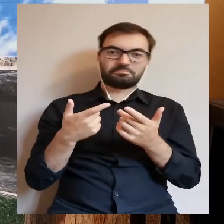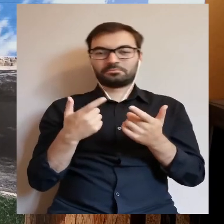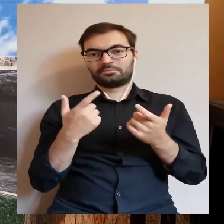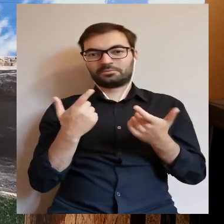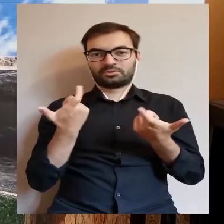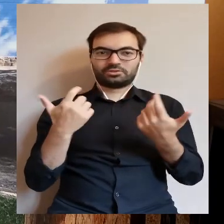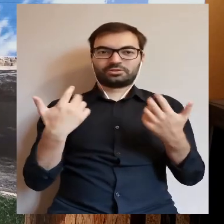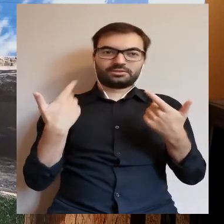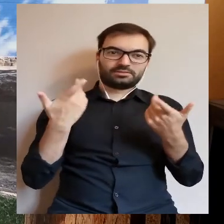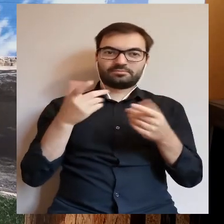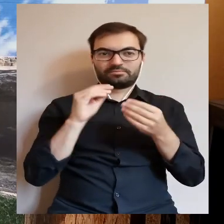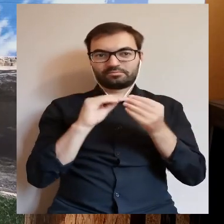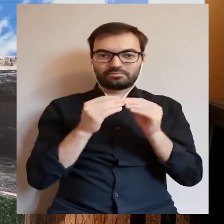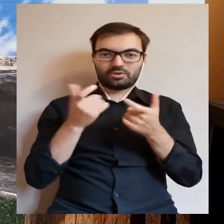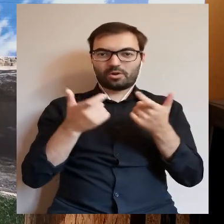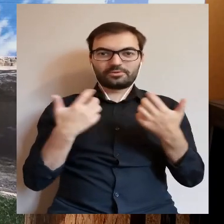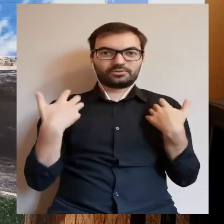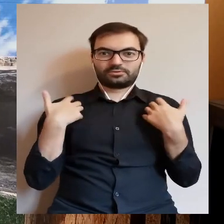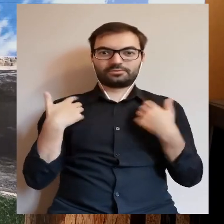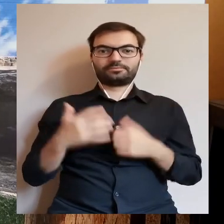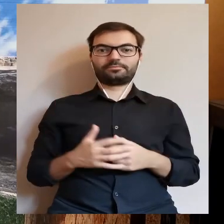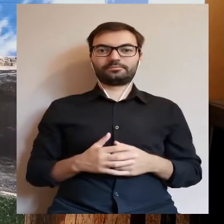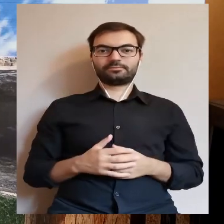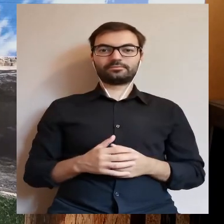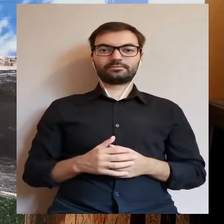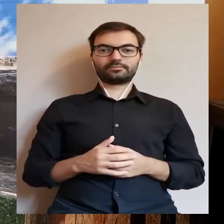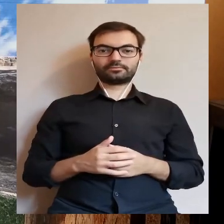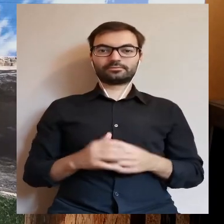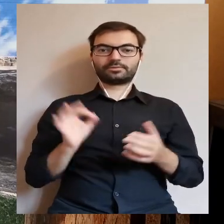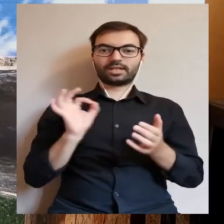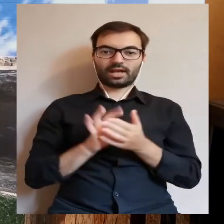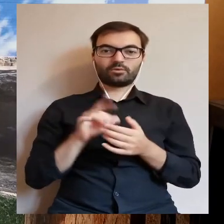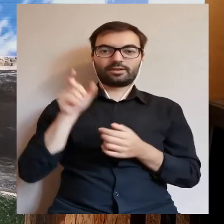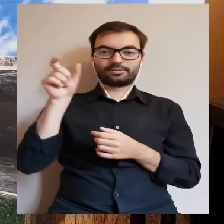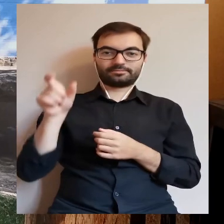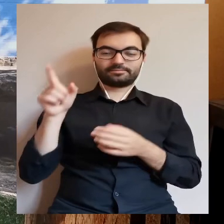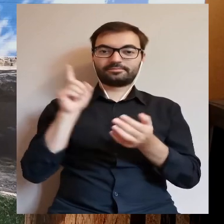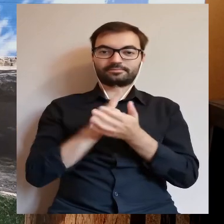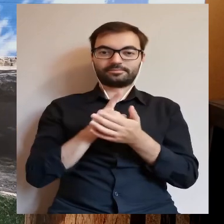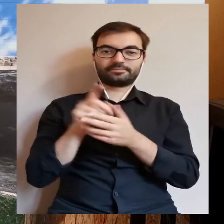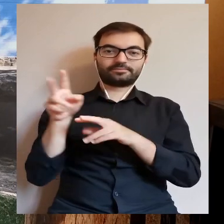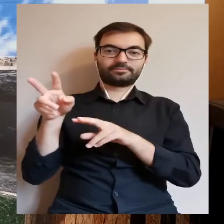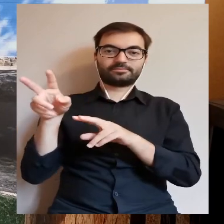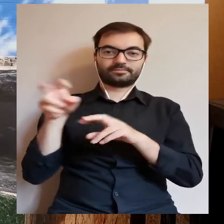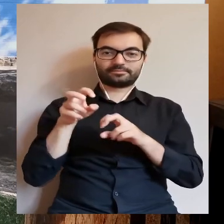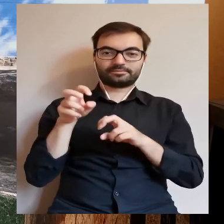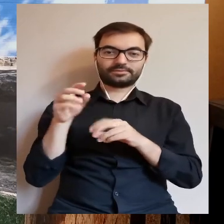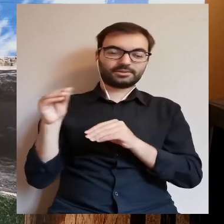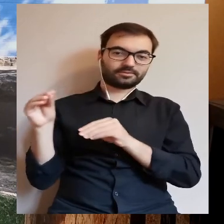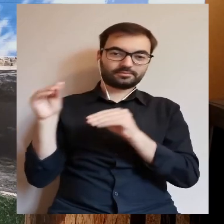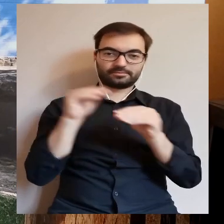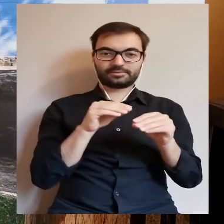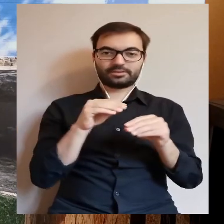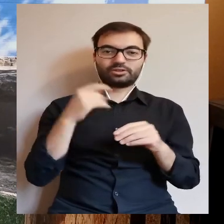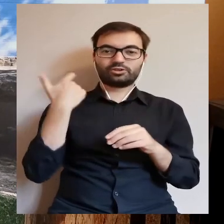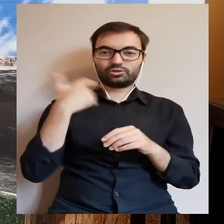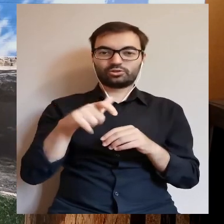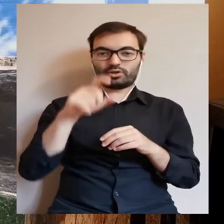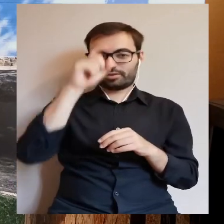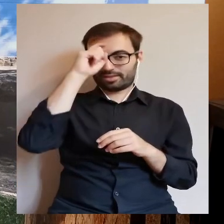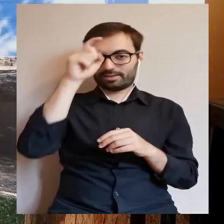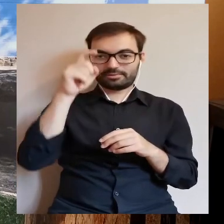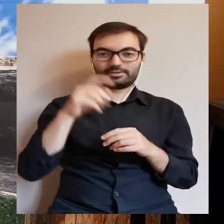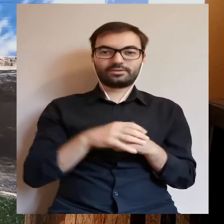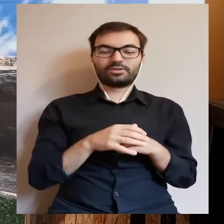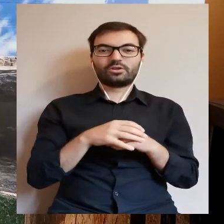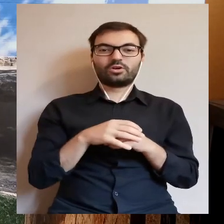może coś się zaczęło dziać. A ponieważ akurat udało mu się ściągnąć do Gostynina aż